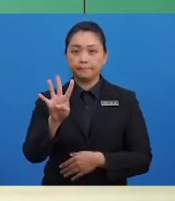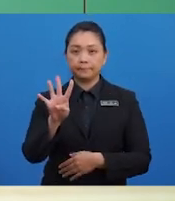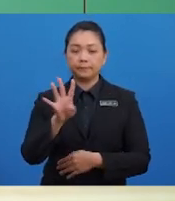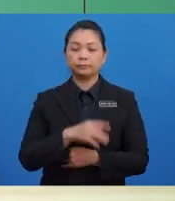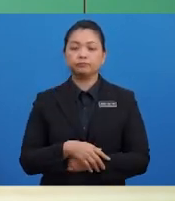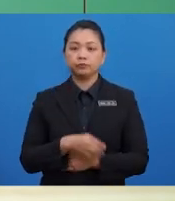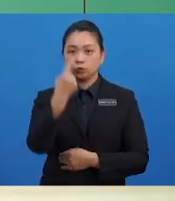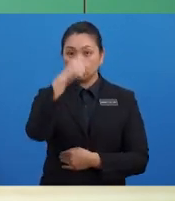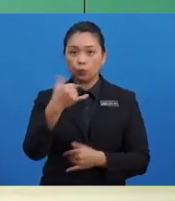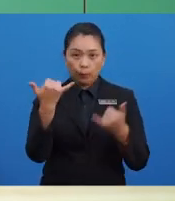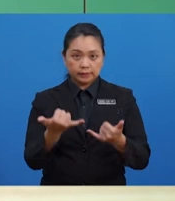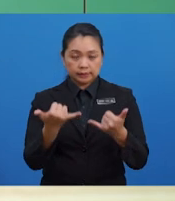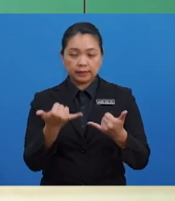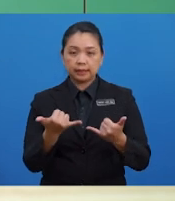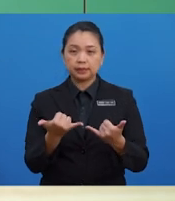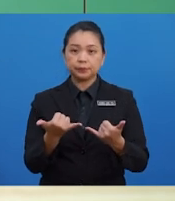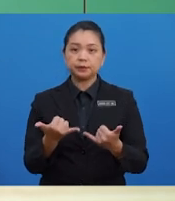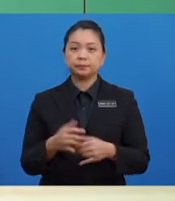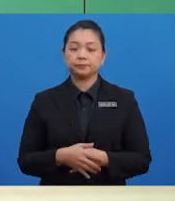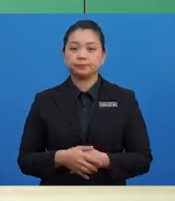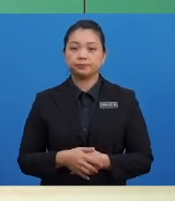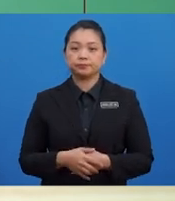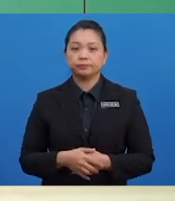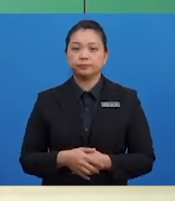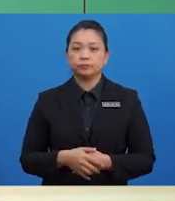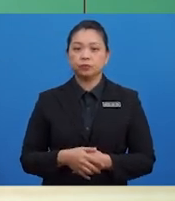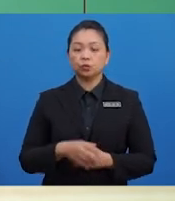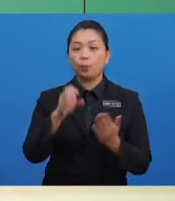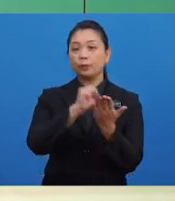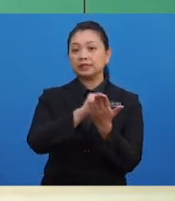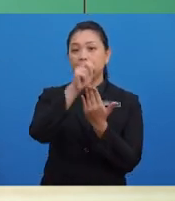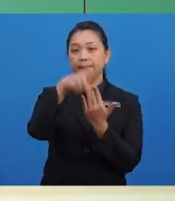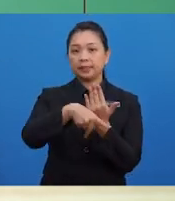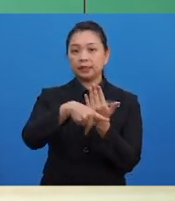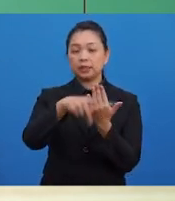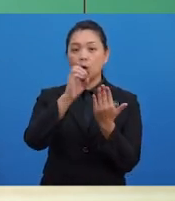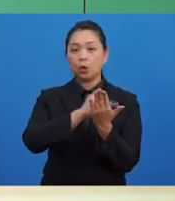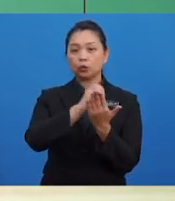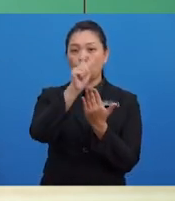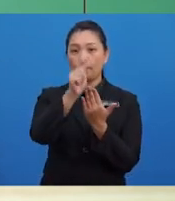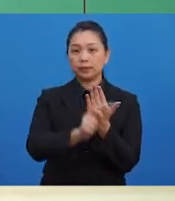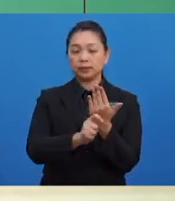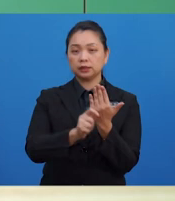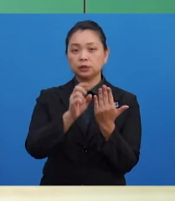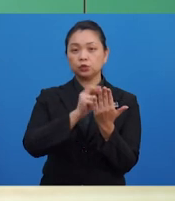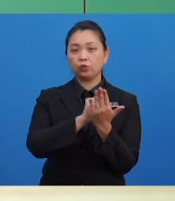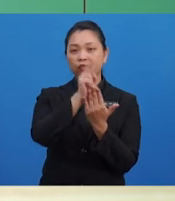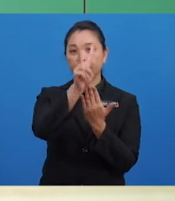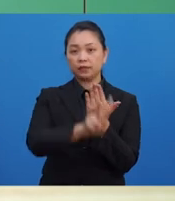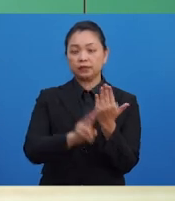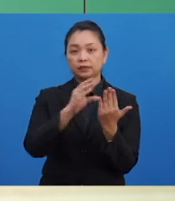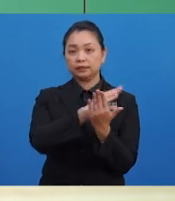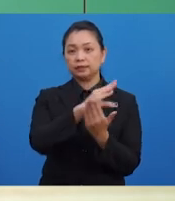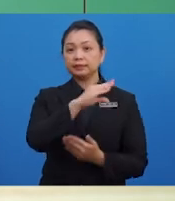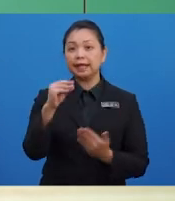semasa iaitu bulan September, Oktober, November dan Disember.